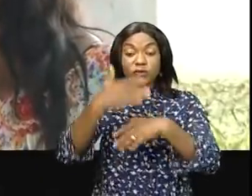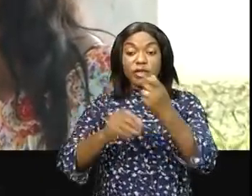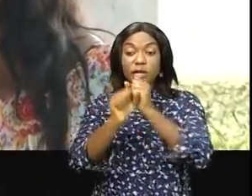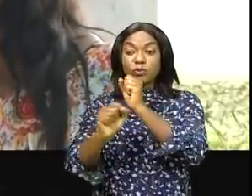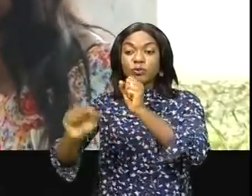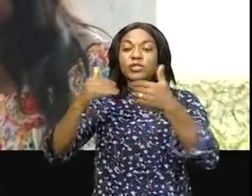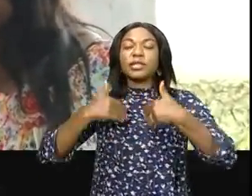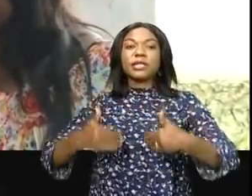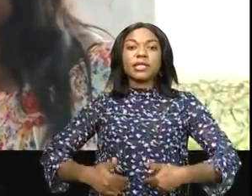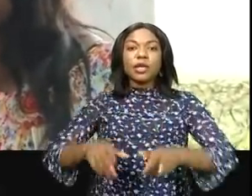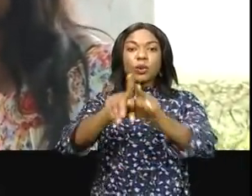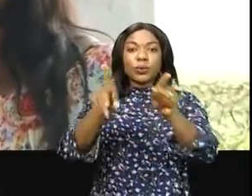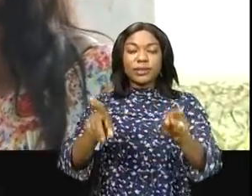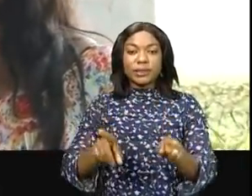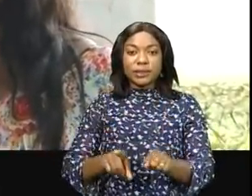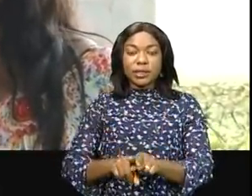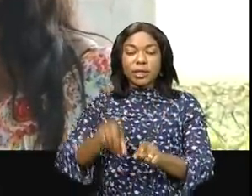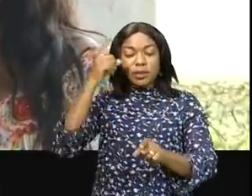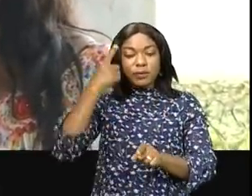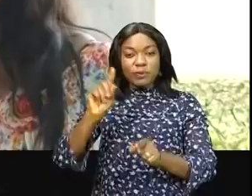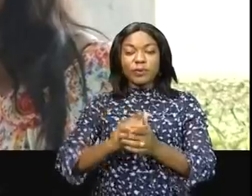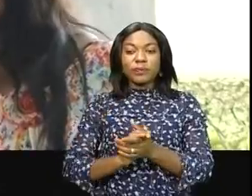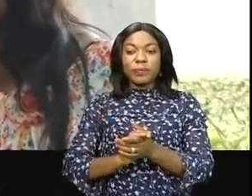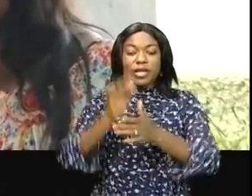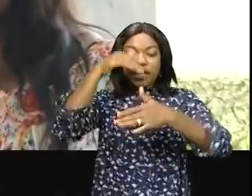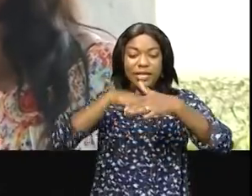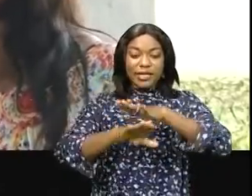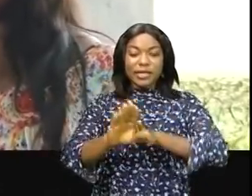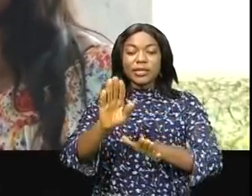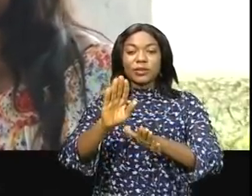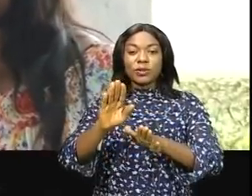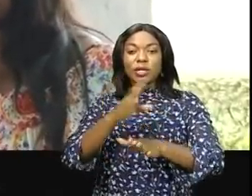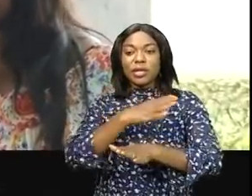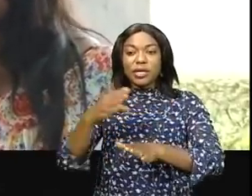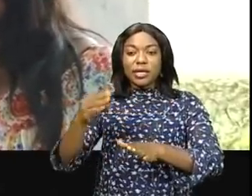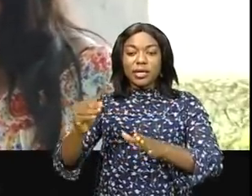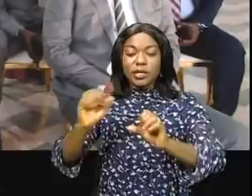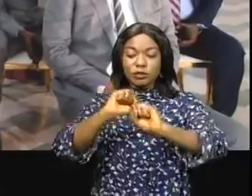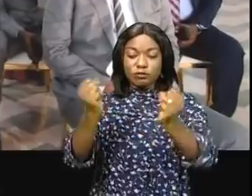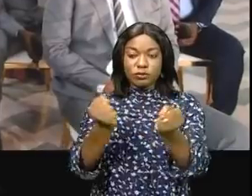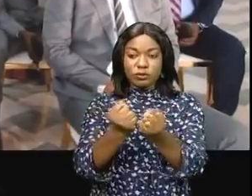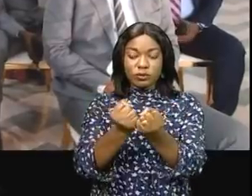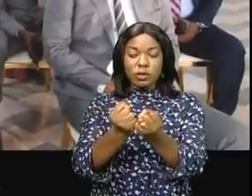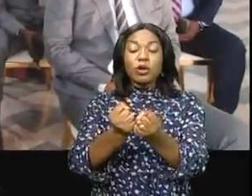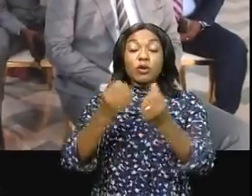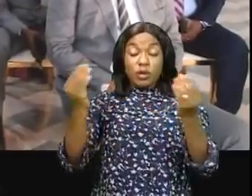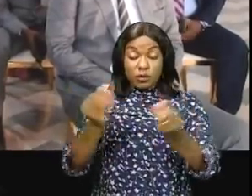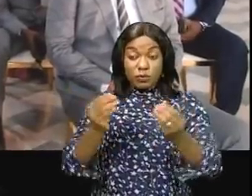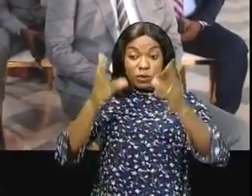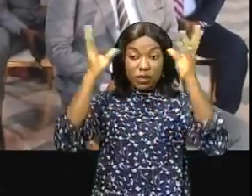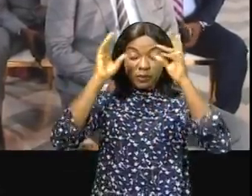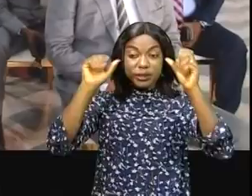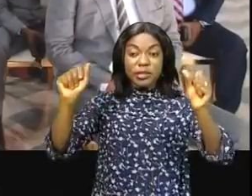la santé, mais également un vecteur d'intégration et de cohésion sociale. Pour le président de la